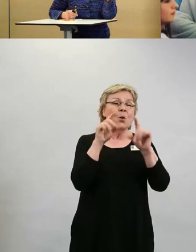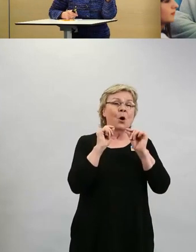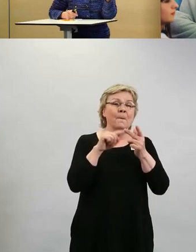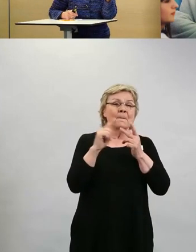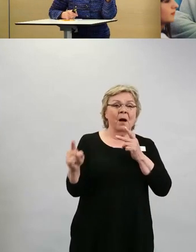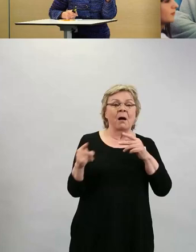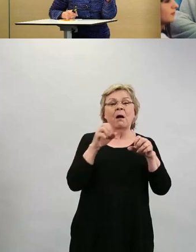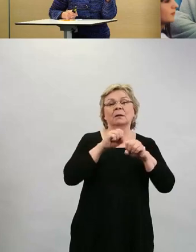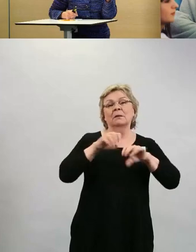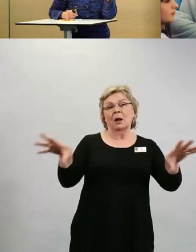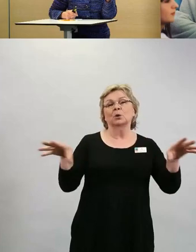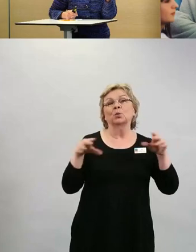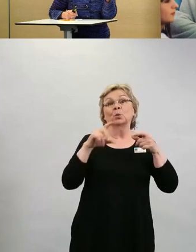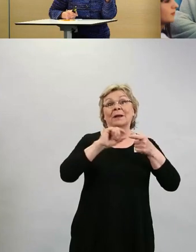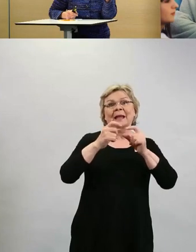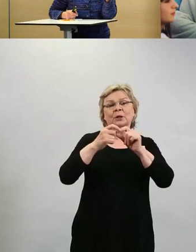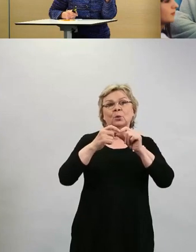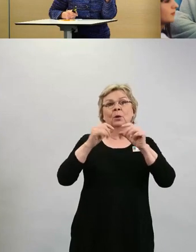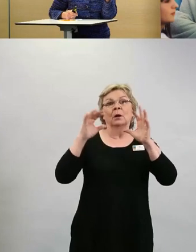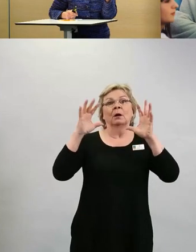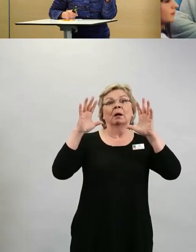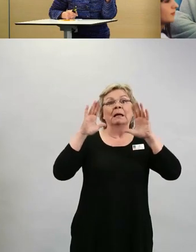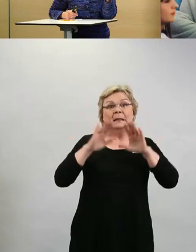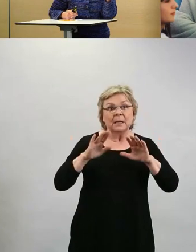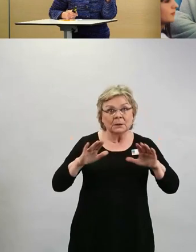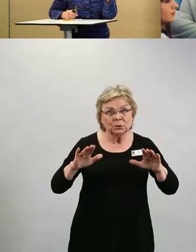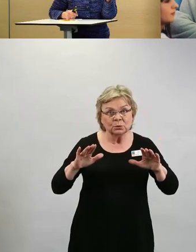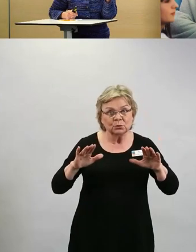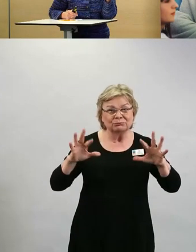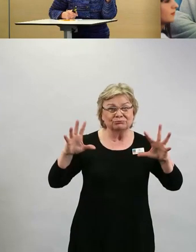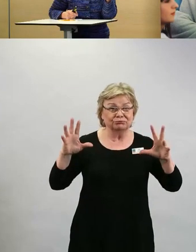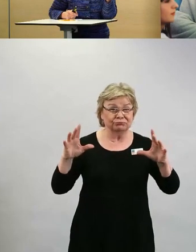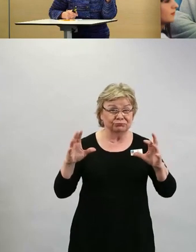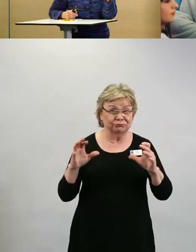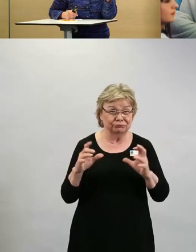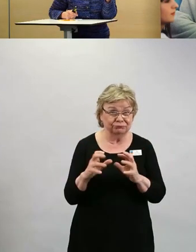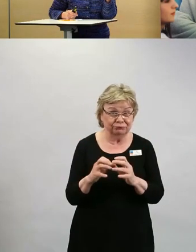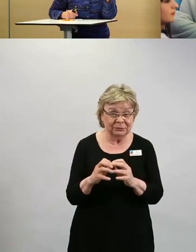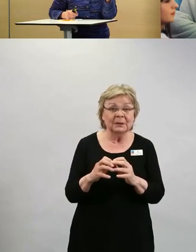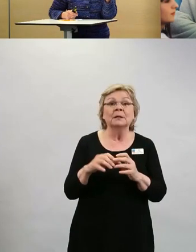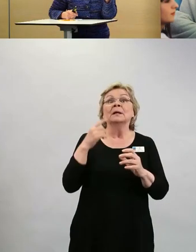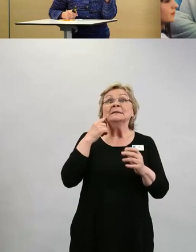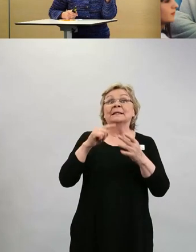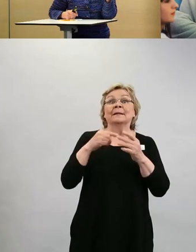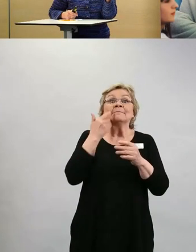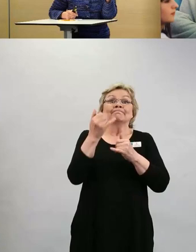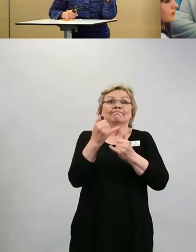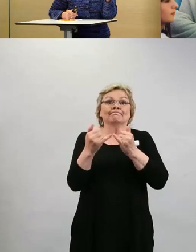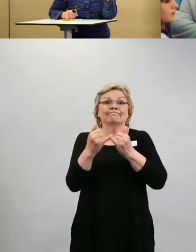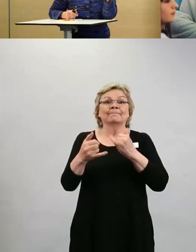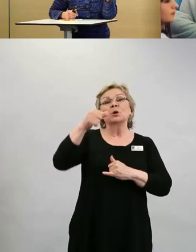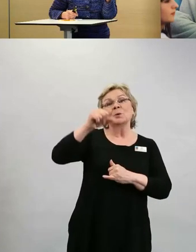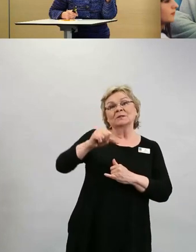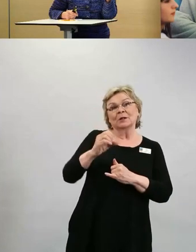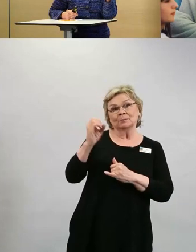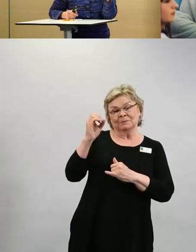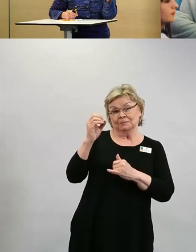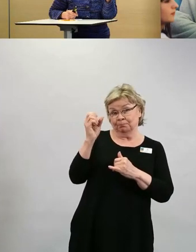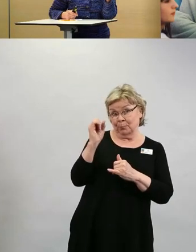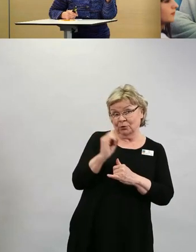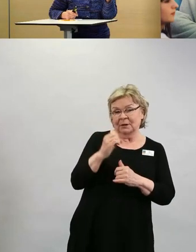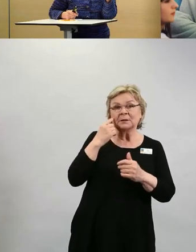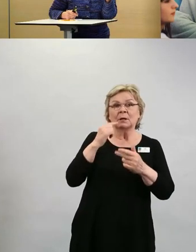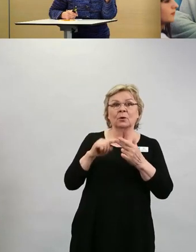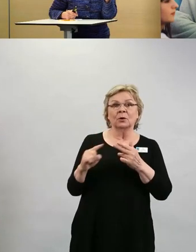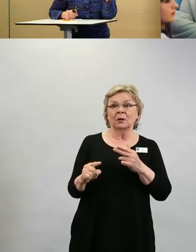hidastuvat. Ja sitten kun saavutetaan 90 %, niin tartuntaketjuja on